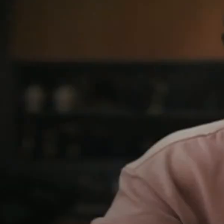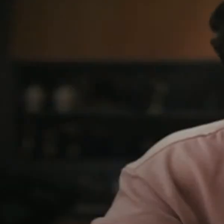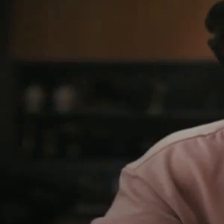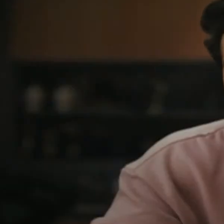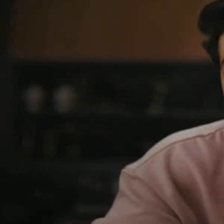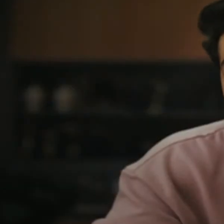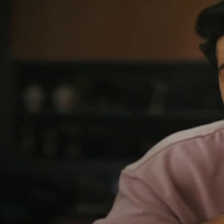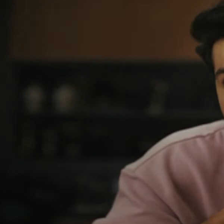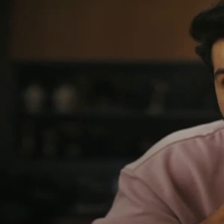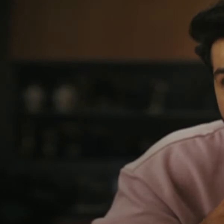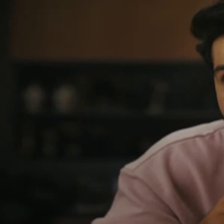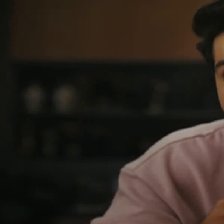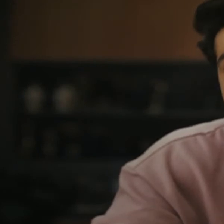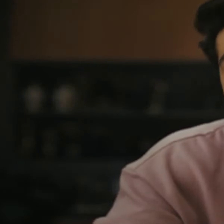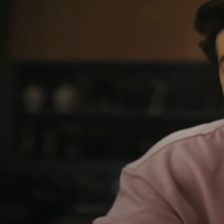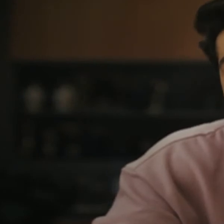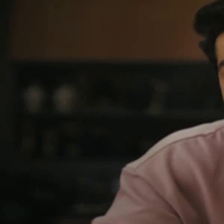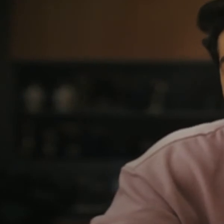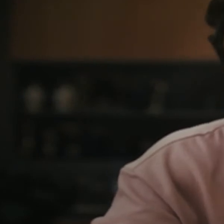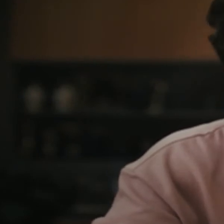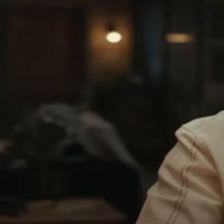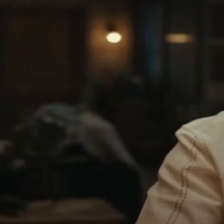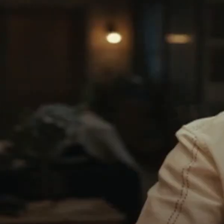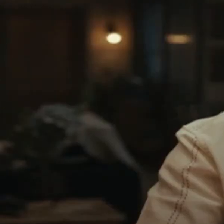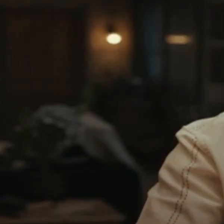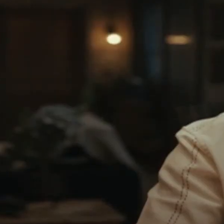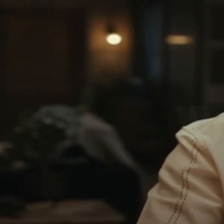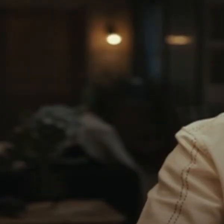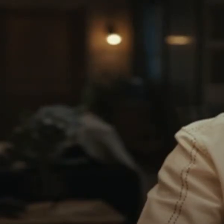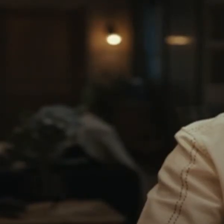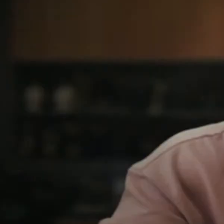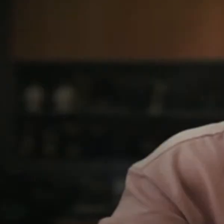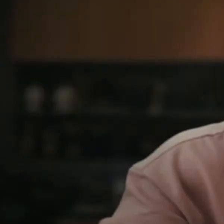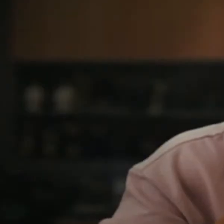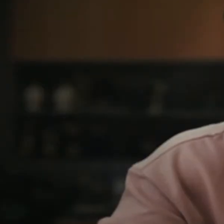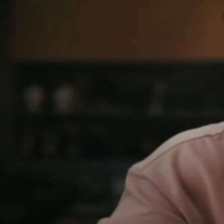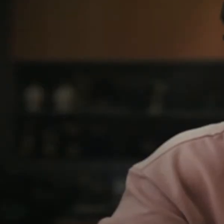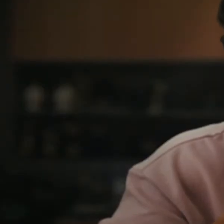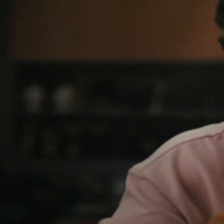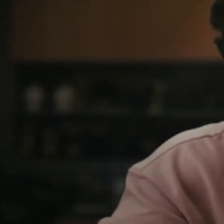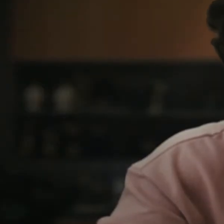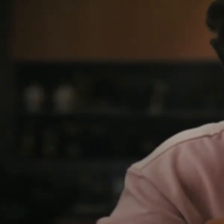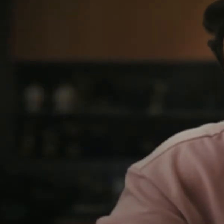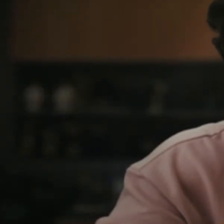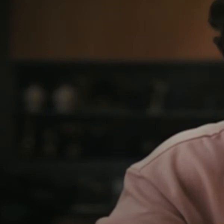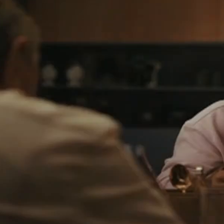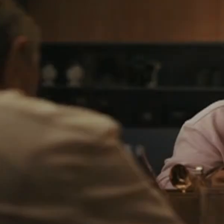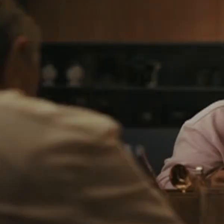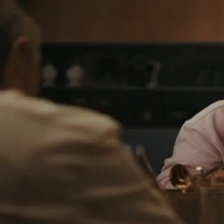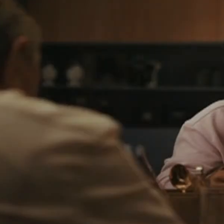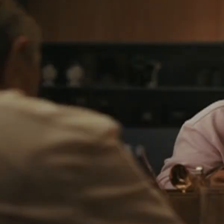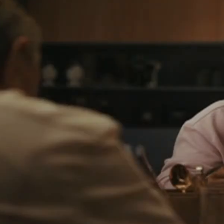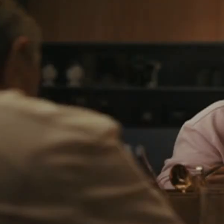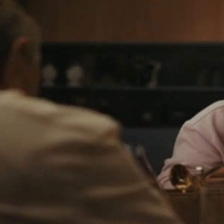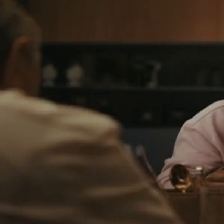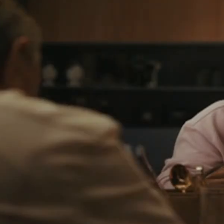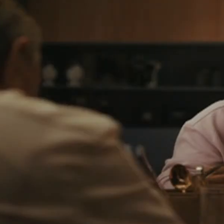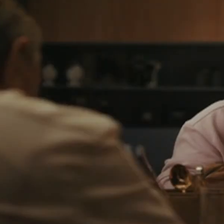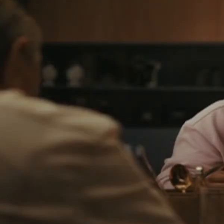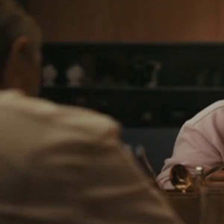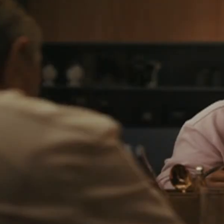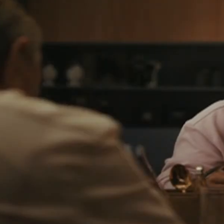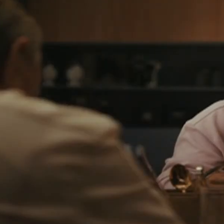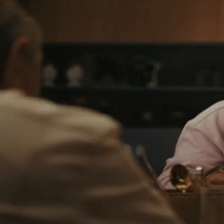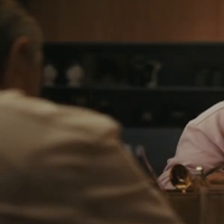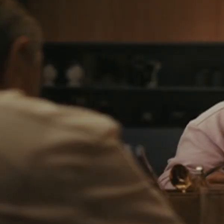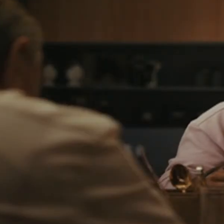शेयर मार्केट में कुई गैरंटेट रिटरंस का वादा नहीं कर सकता ऐसा कोई मेसेज मेल या एड दिके तो समझे गलत है ऐसे स्कीम निविशक के साथ